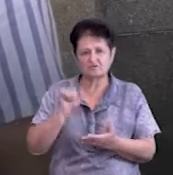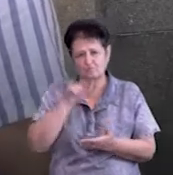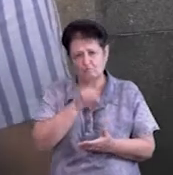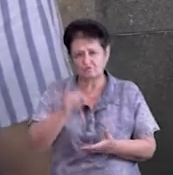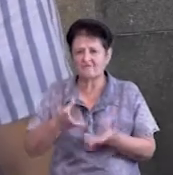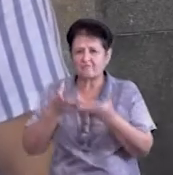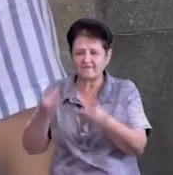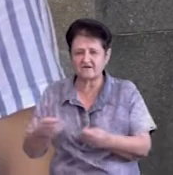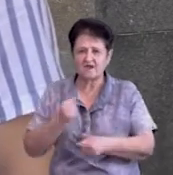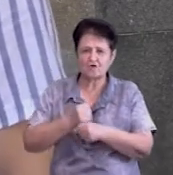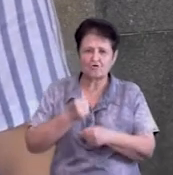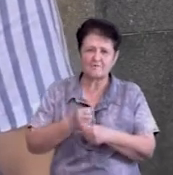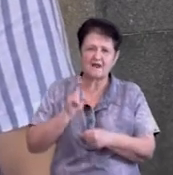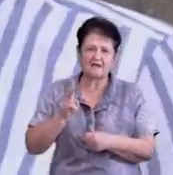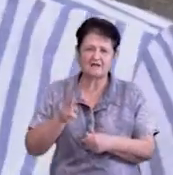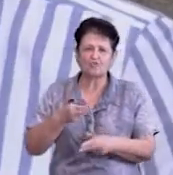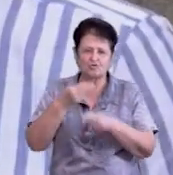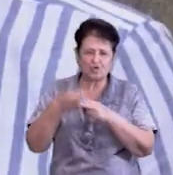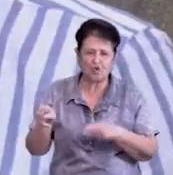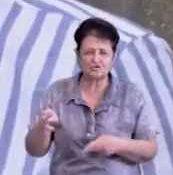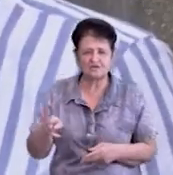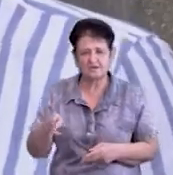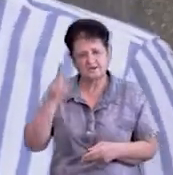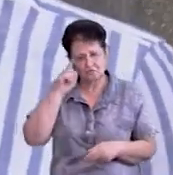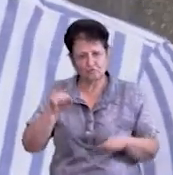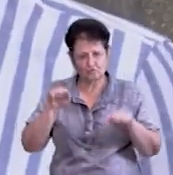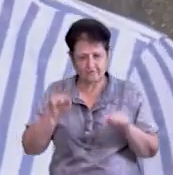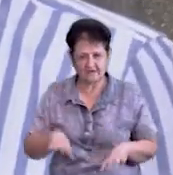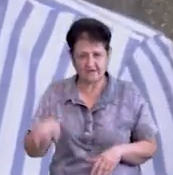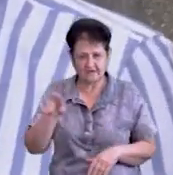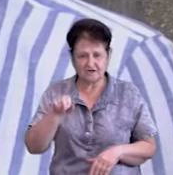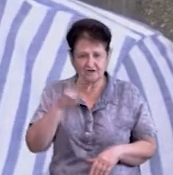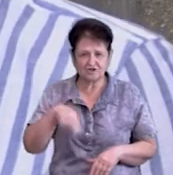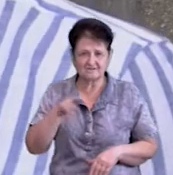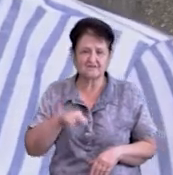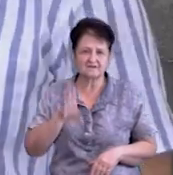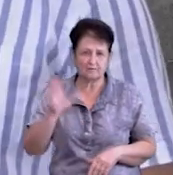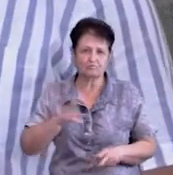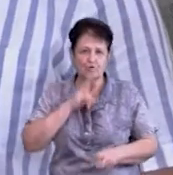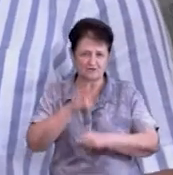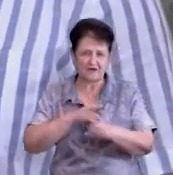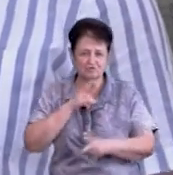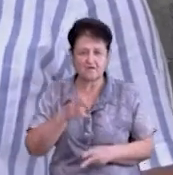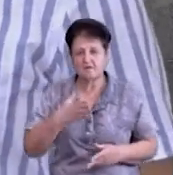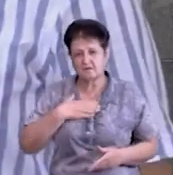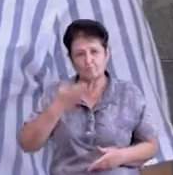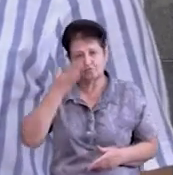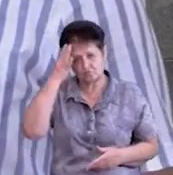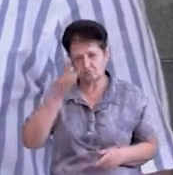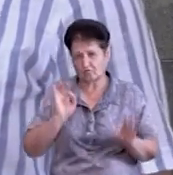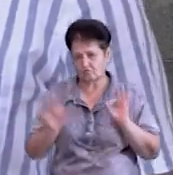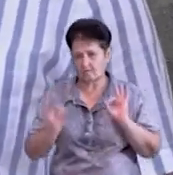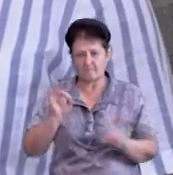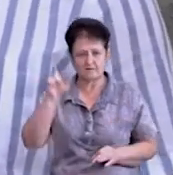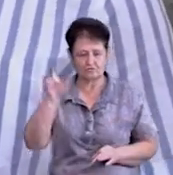або вчиняти інші злочини. Я думаю, що ми це рішення, яке ухвалив Деснянський районний суд, будемо скаржувати. На мою думку, адекватна людина,